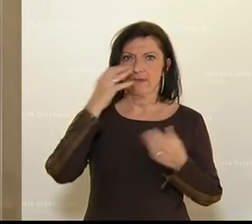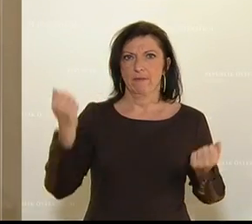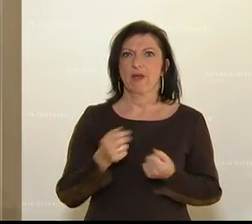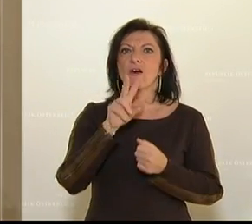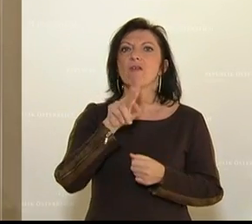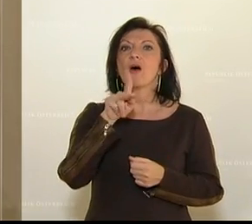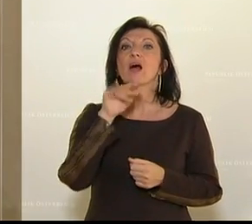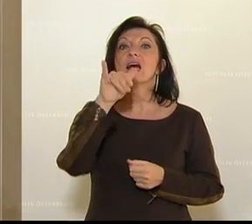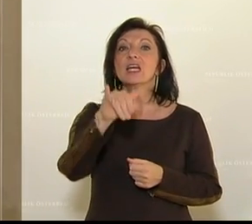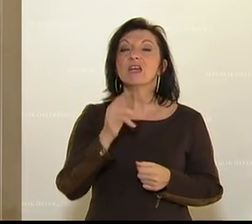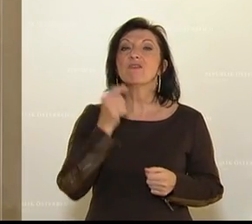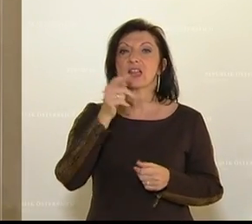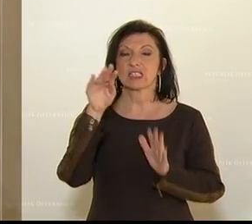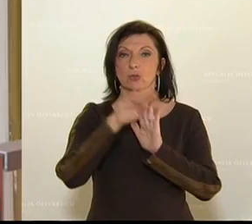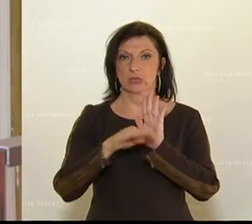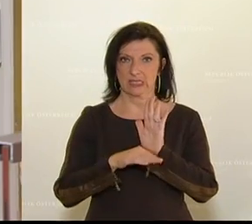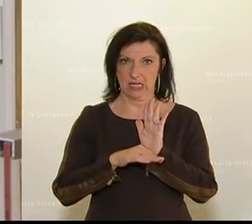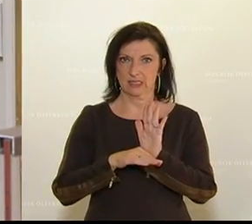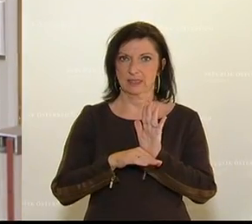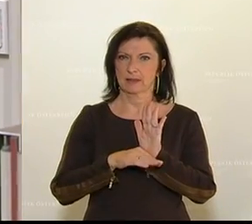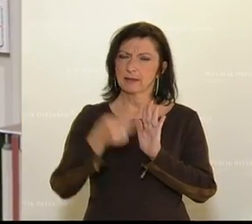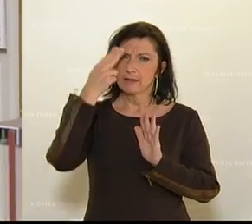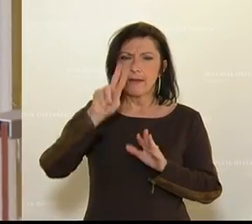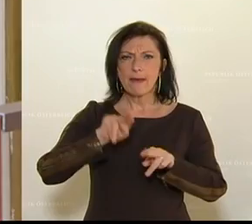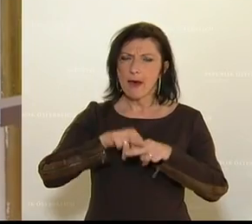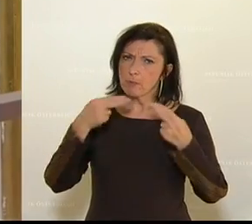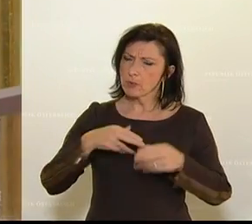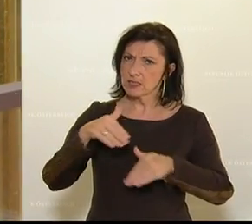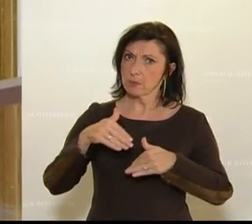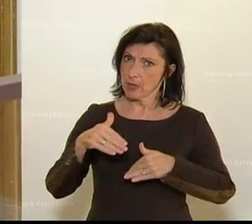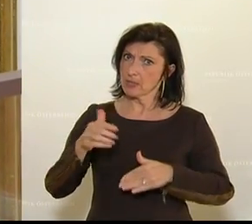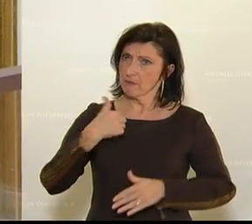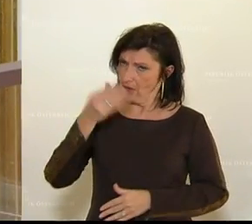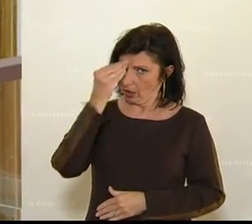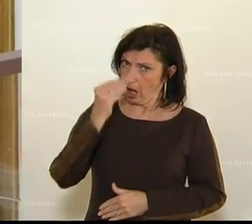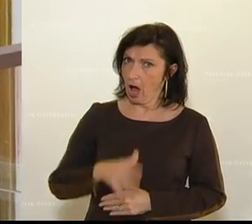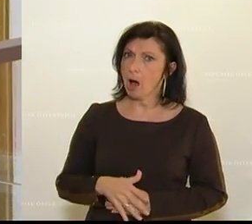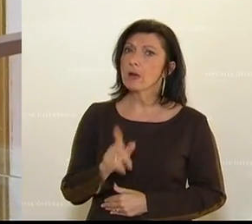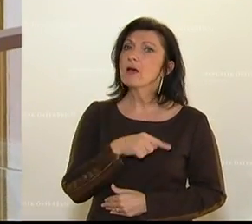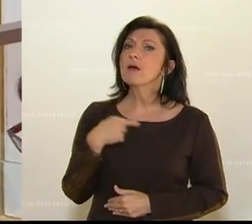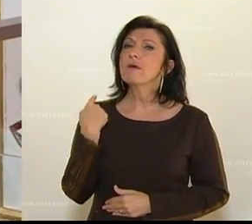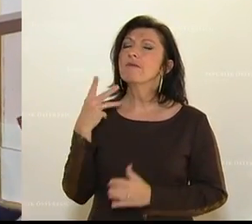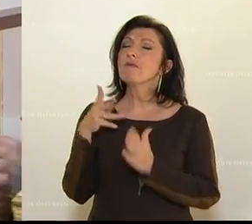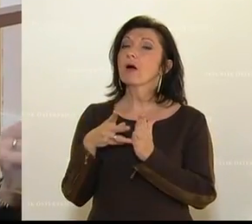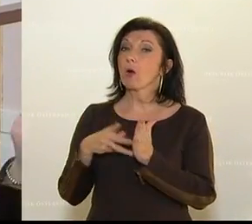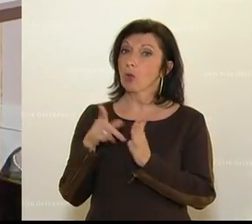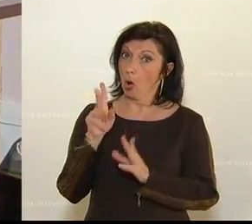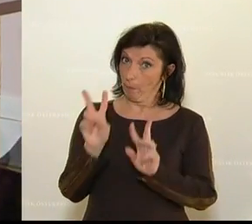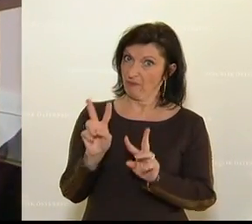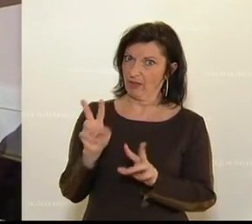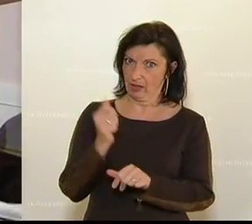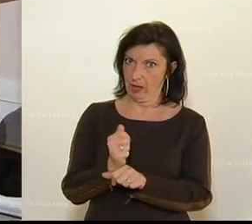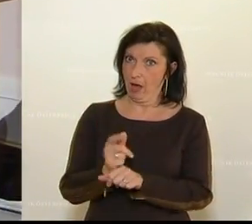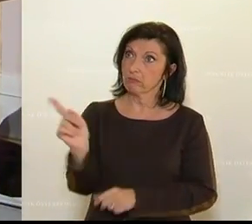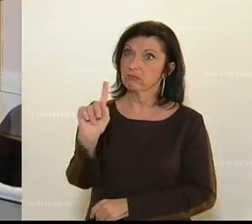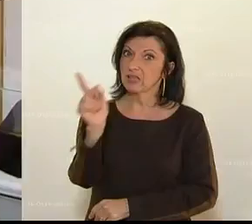VKI-Finanzierungsgesetz. Herr Bundesminister, wir nehmen Sie beim Wort. Wir werden mit Argus-Augen darauf sehen, dass das nicht in